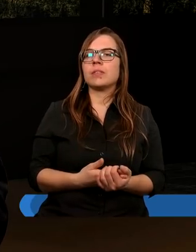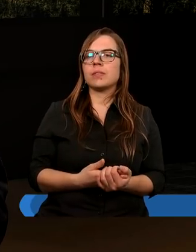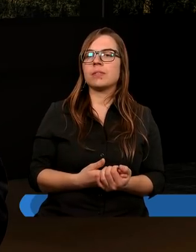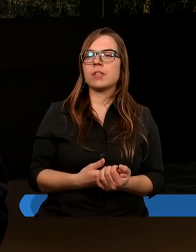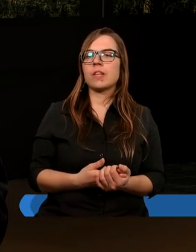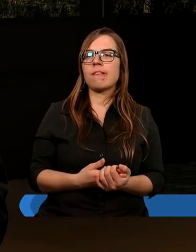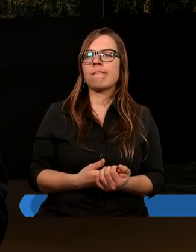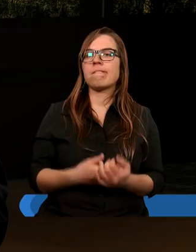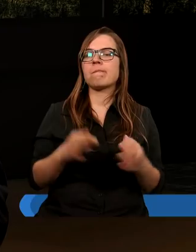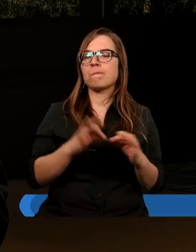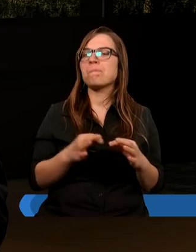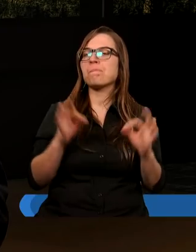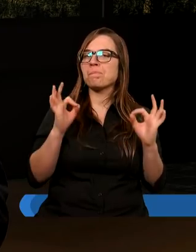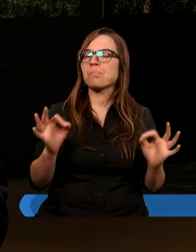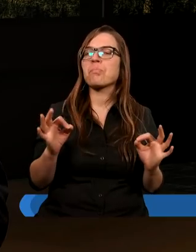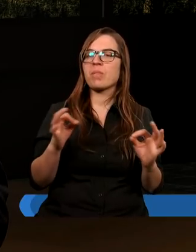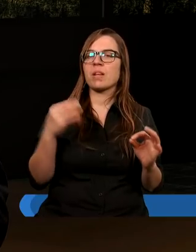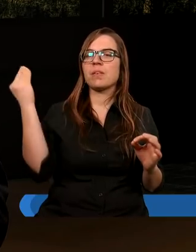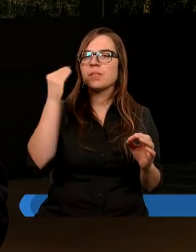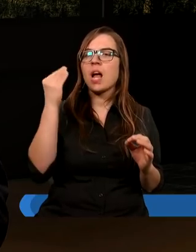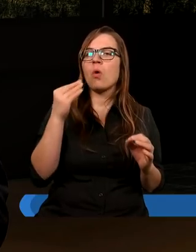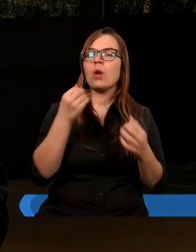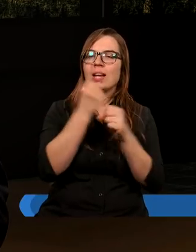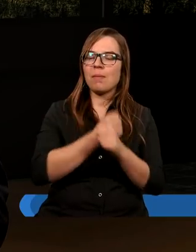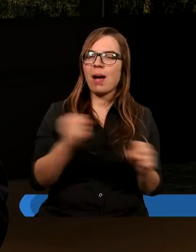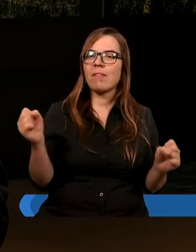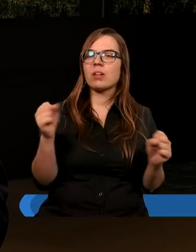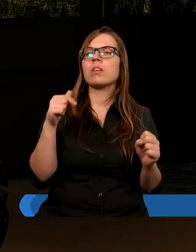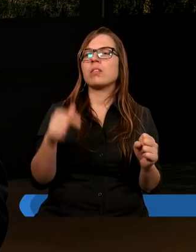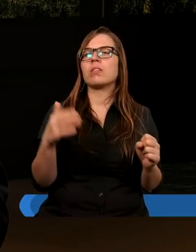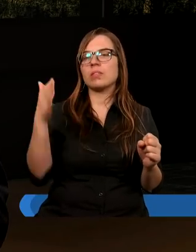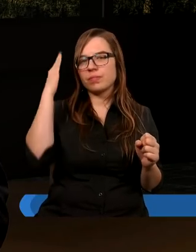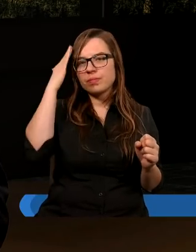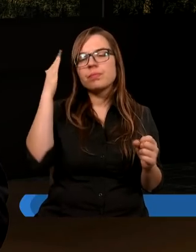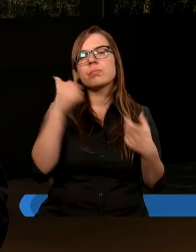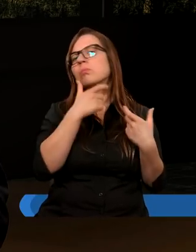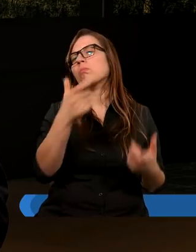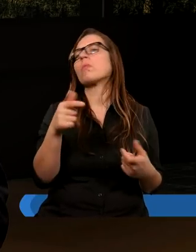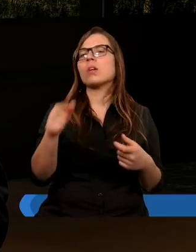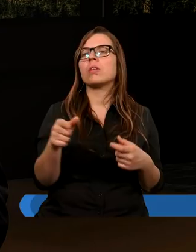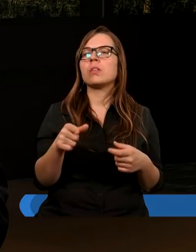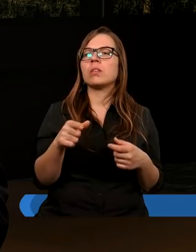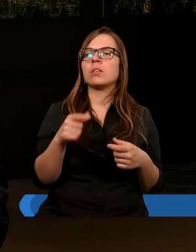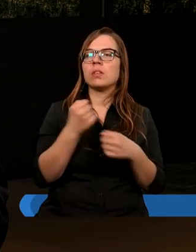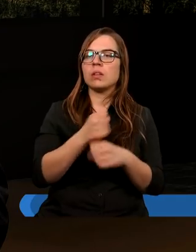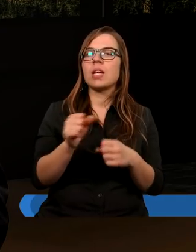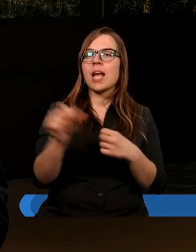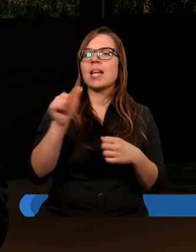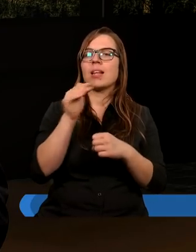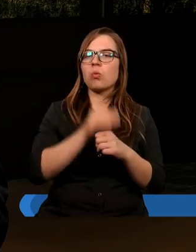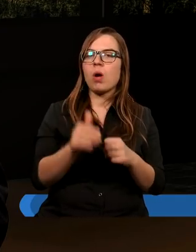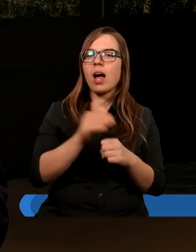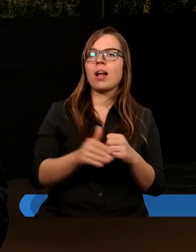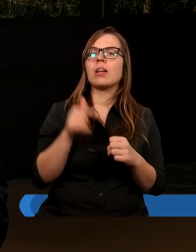Bo gdy chodzi o naukę o zbawieniu, wielu głosi to, że zbawienie jest z